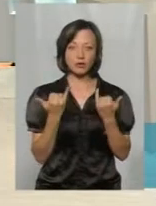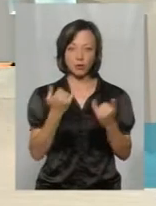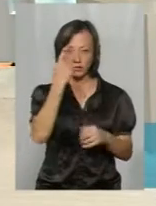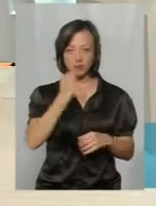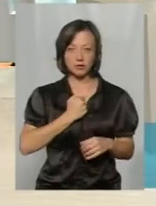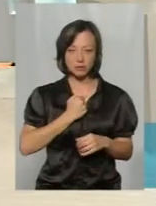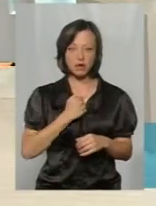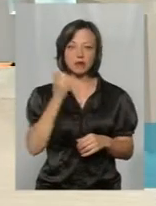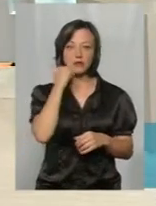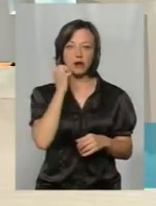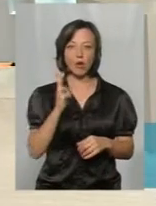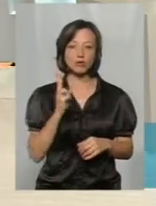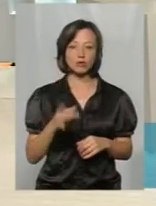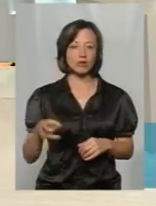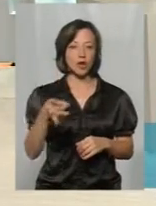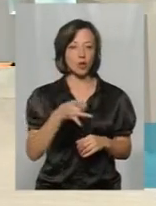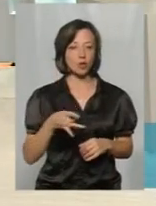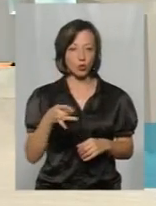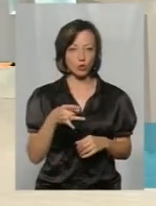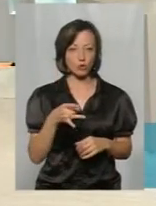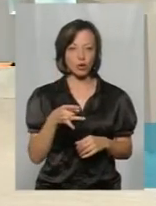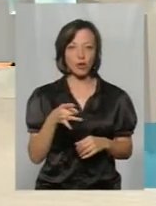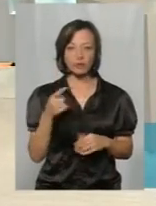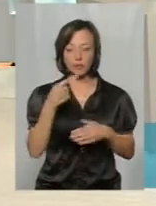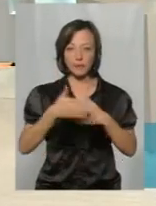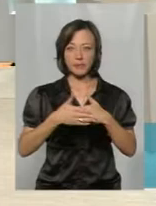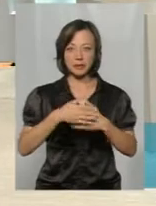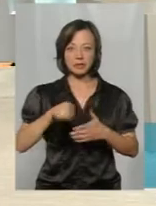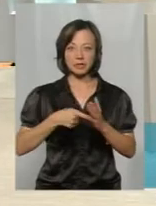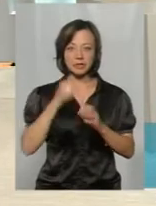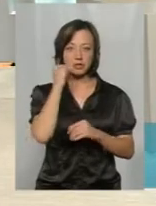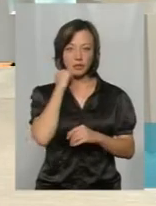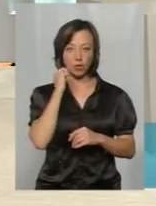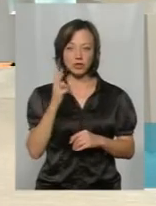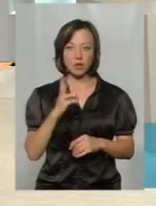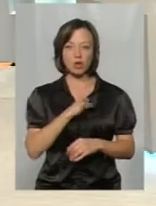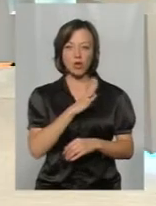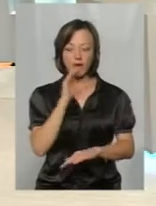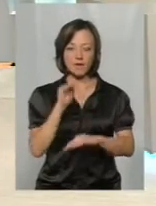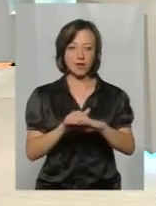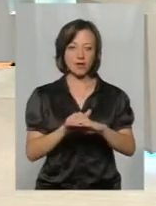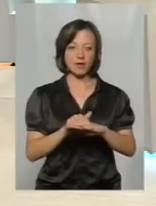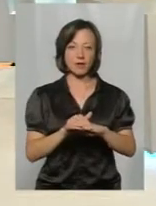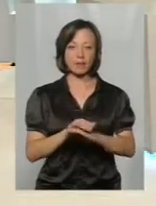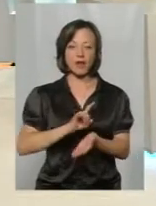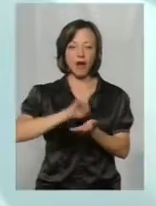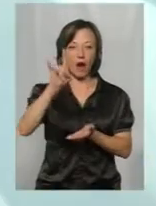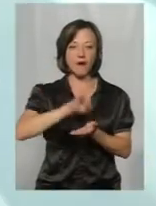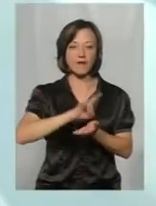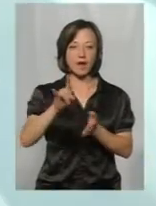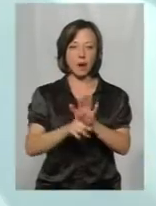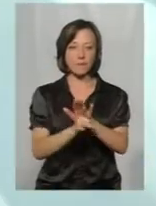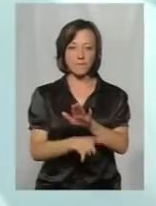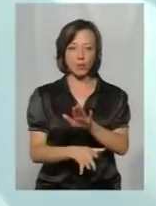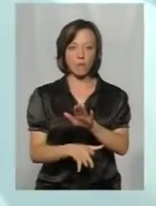повідомлення Старокостянтинівського району, що неподалік міста Старокостянтинів. Була виявлена авіабомба ФАБ